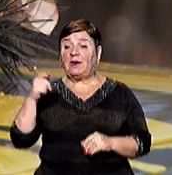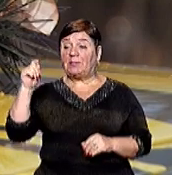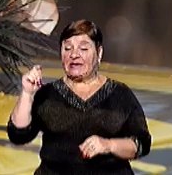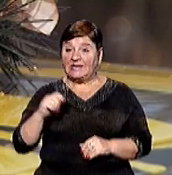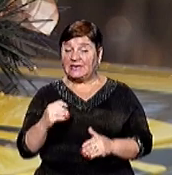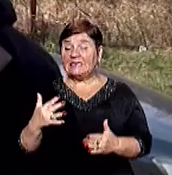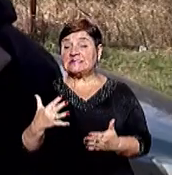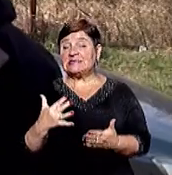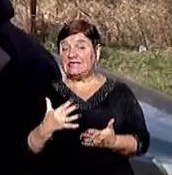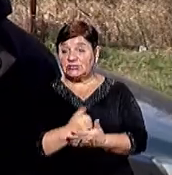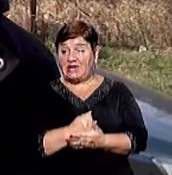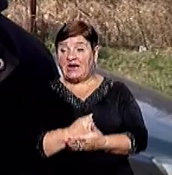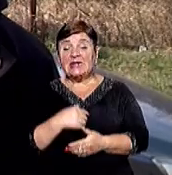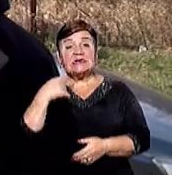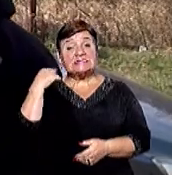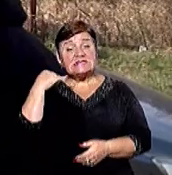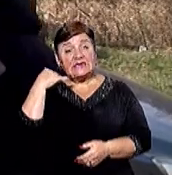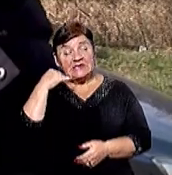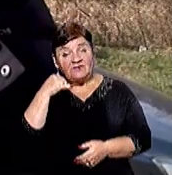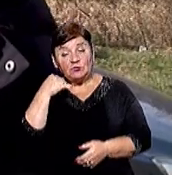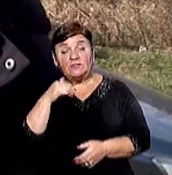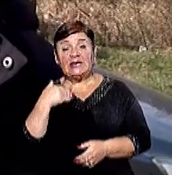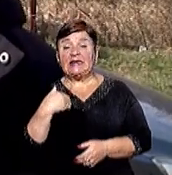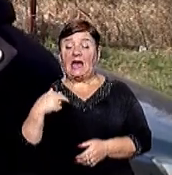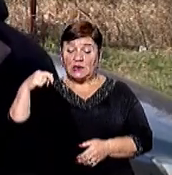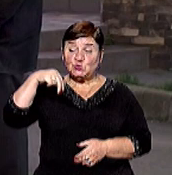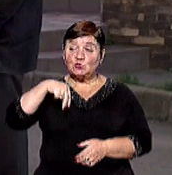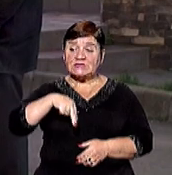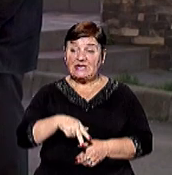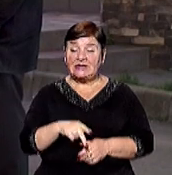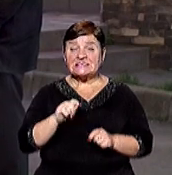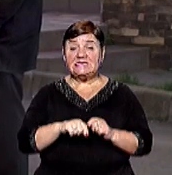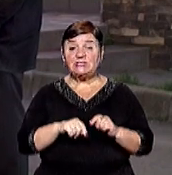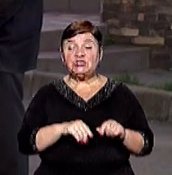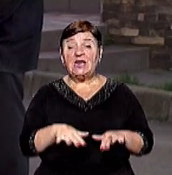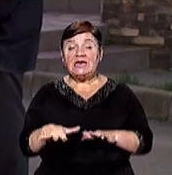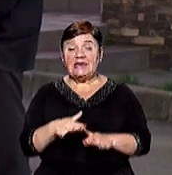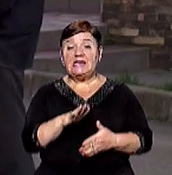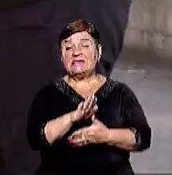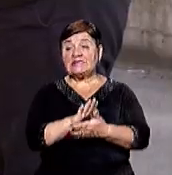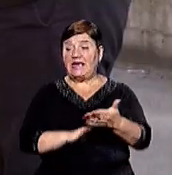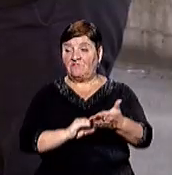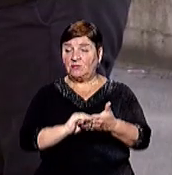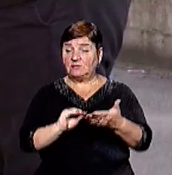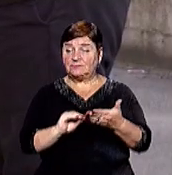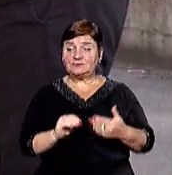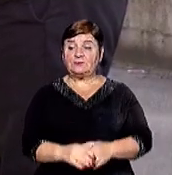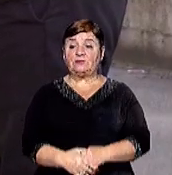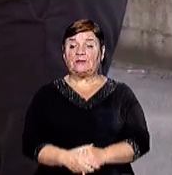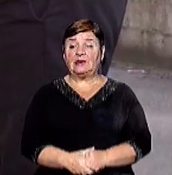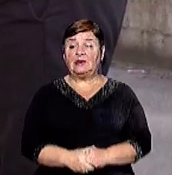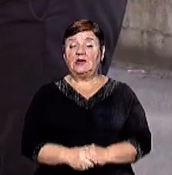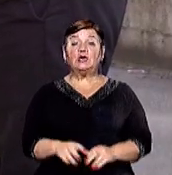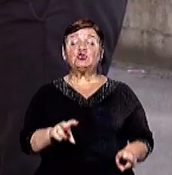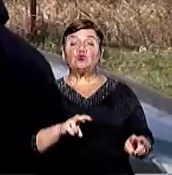номеру знайшли, мій, зателефонували, я спустився, то вже почали слідчі дії Заяву там написав, поки задав, не